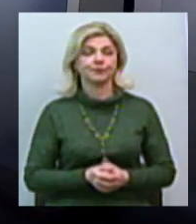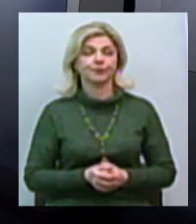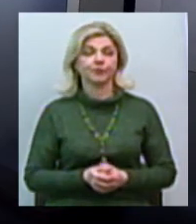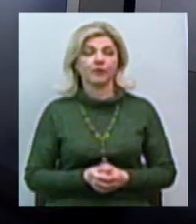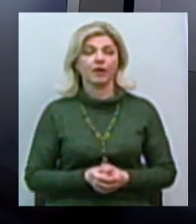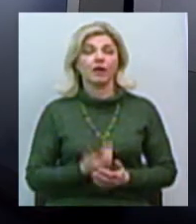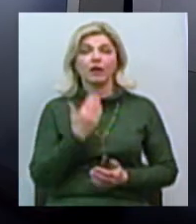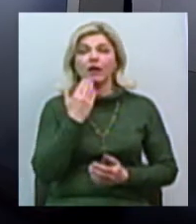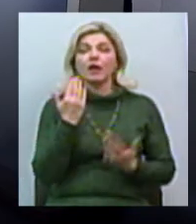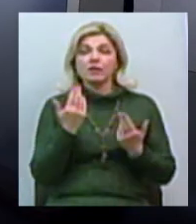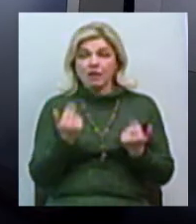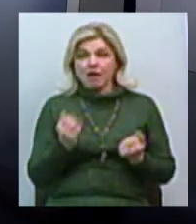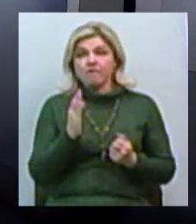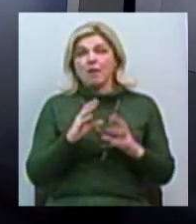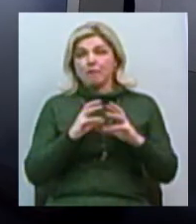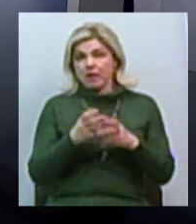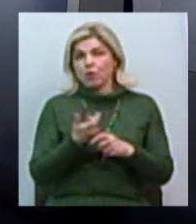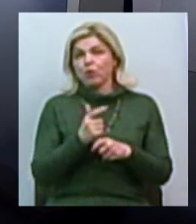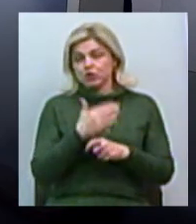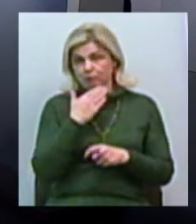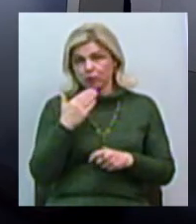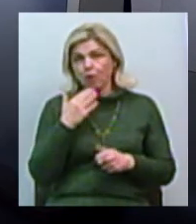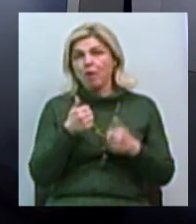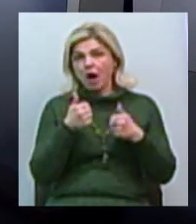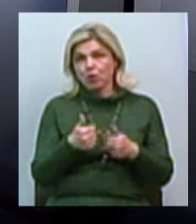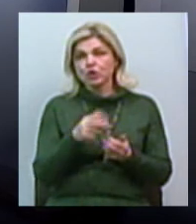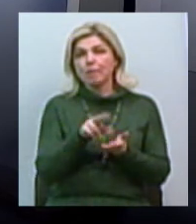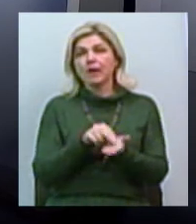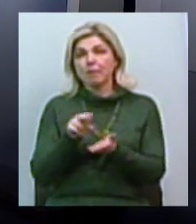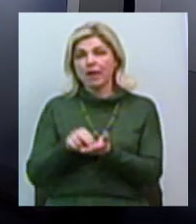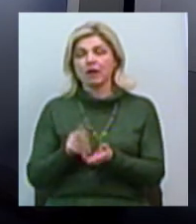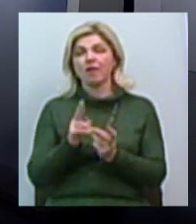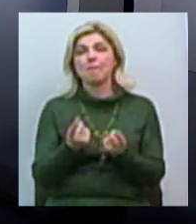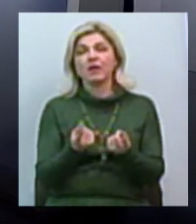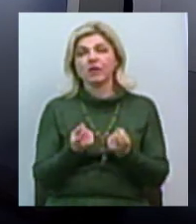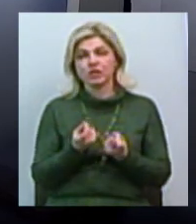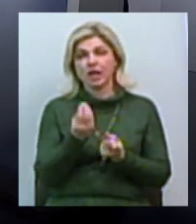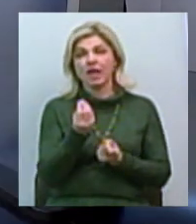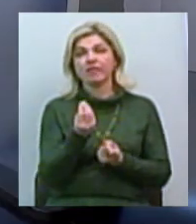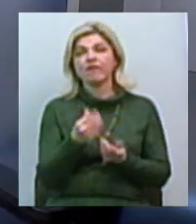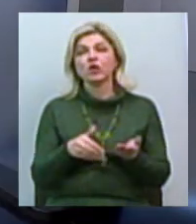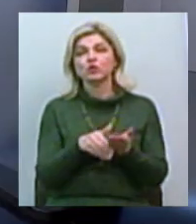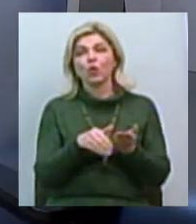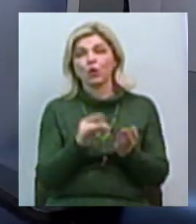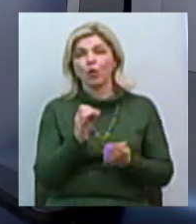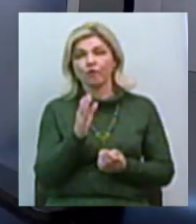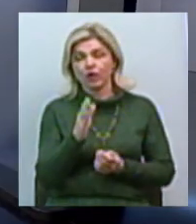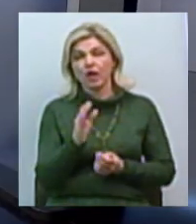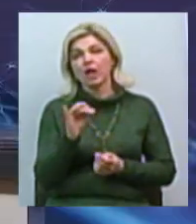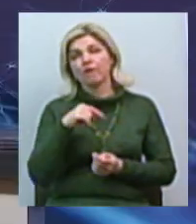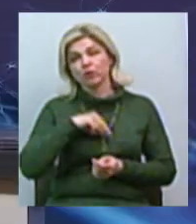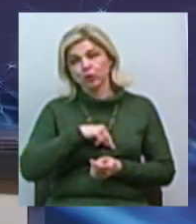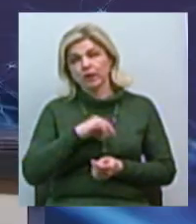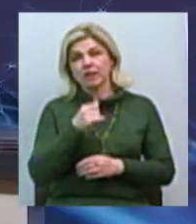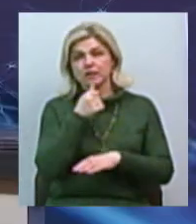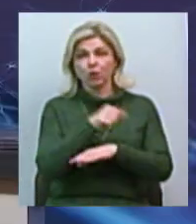подобного підходу до привлечення інвесторів, і, як правило, і внутрінніх, і зарубежних.